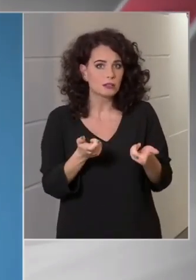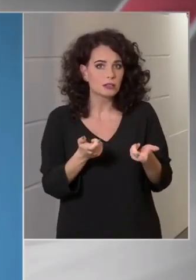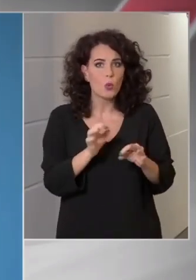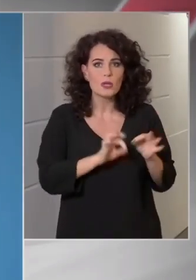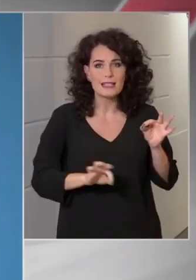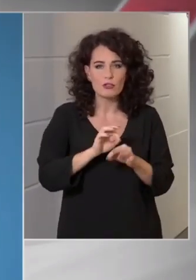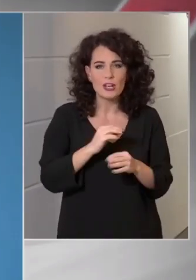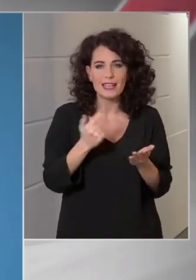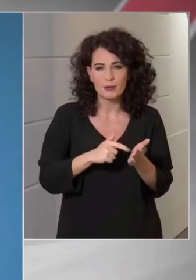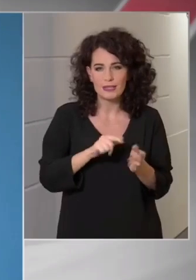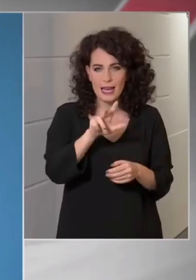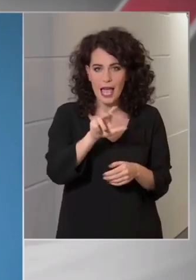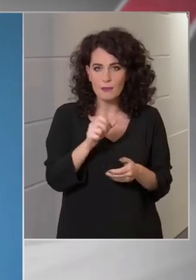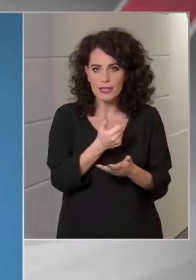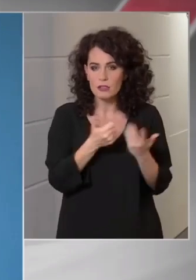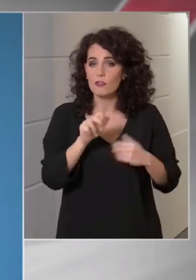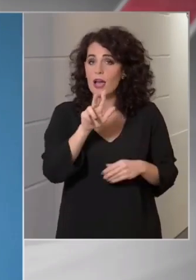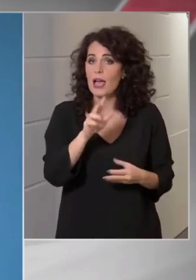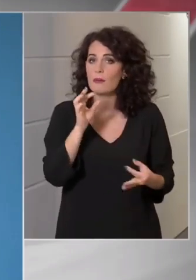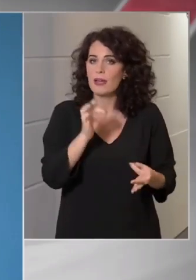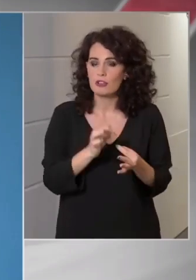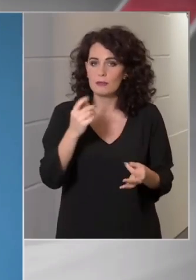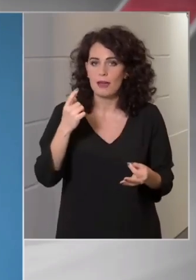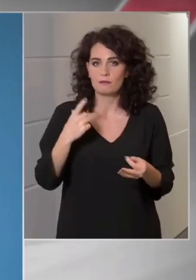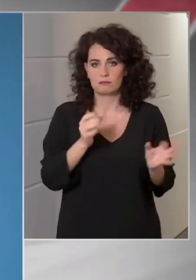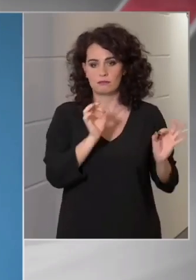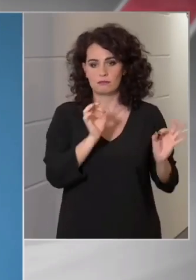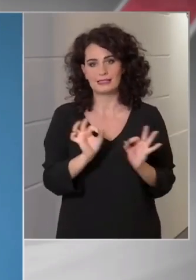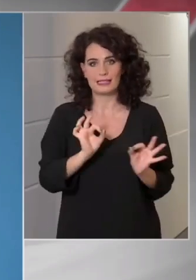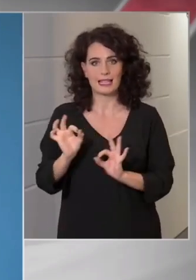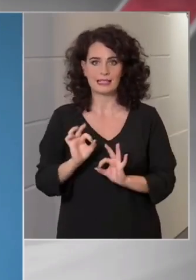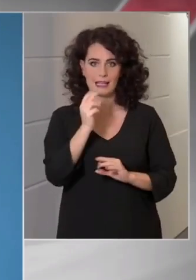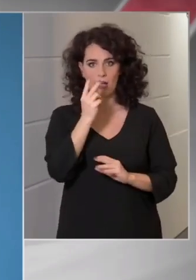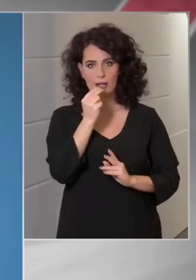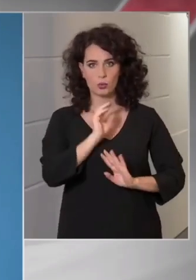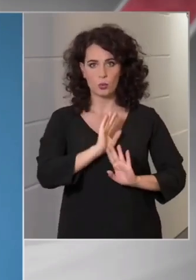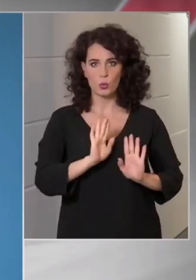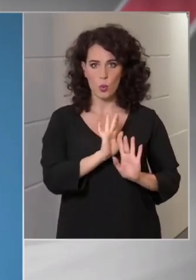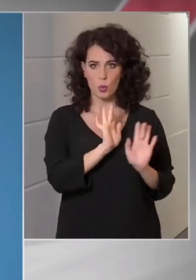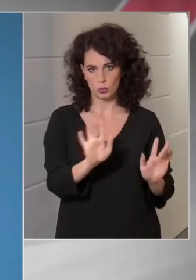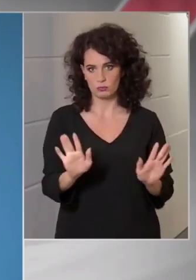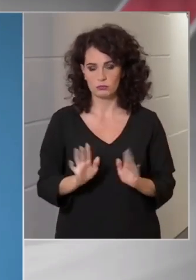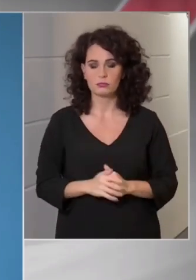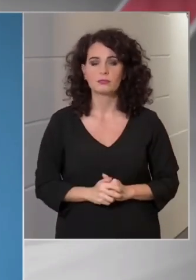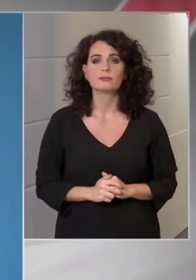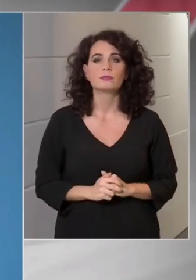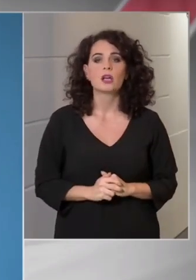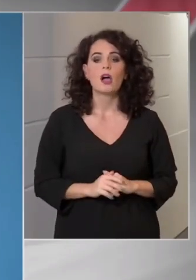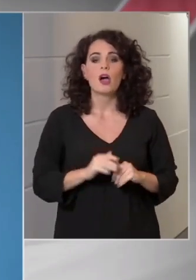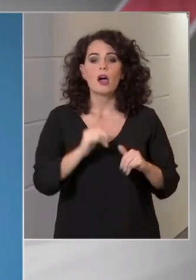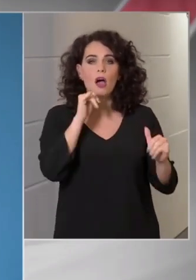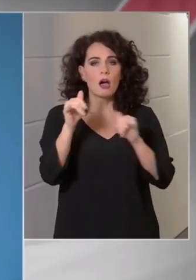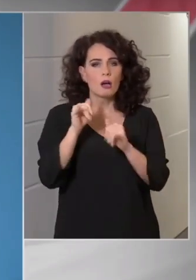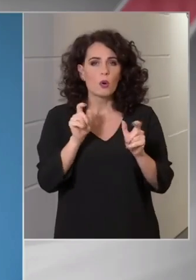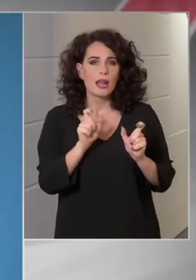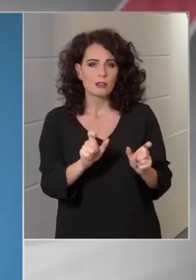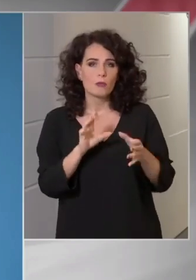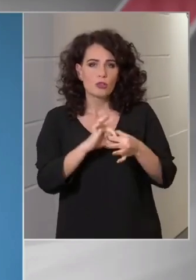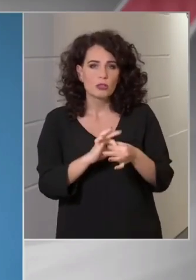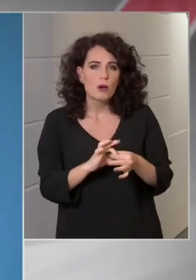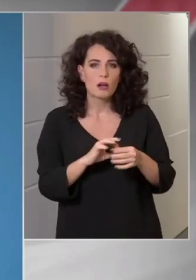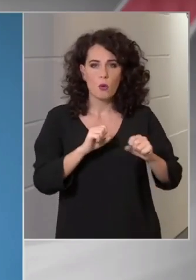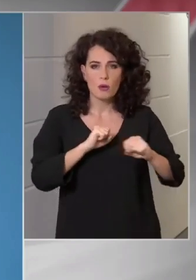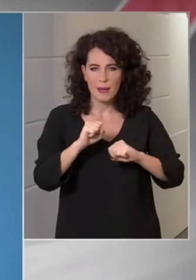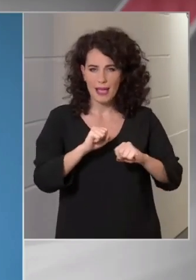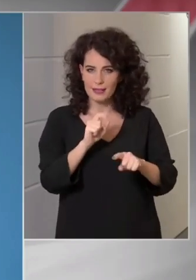2363 esetben intézkedtek a rendőrök. Az utazási korlátozásokról szóló kormányrendeletben